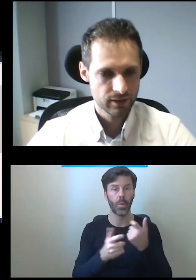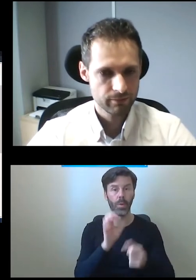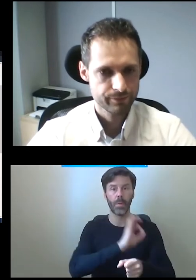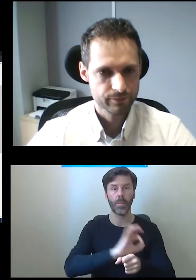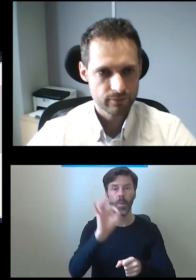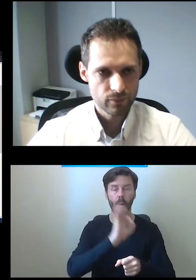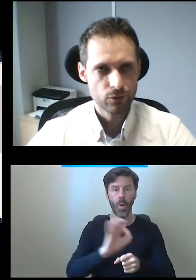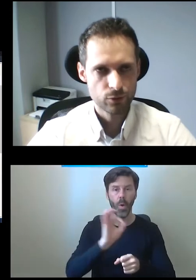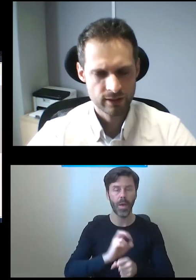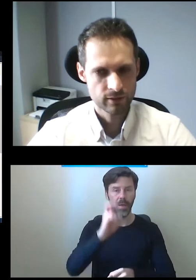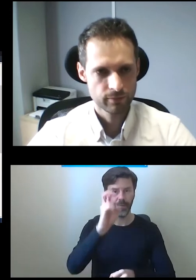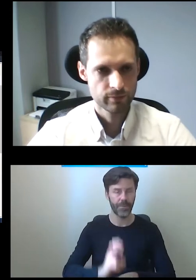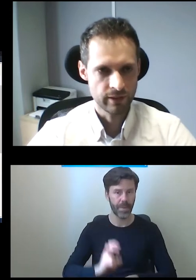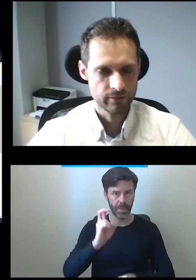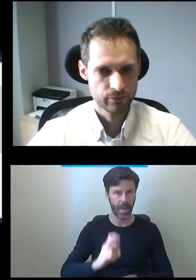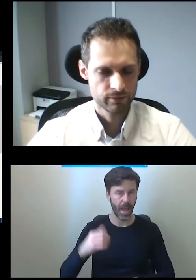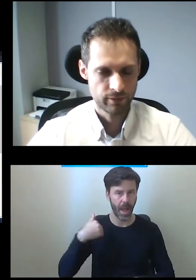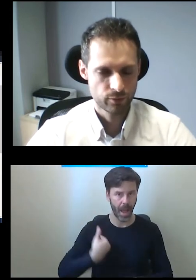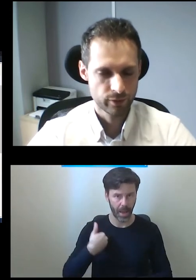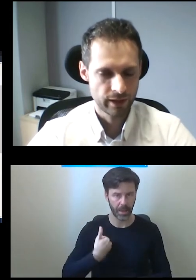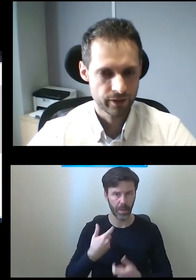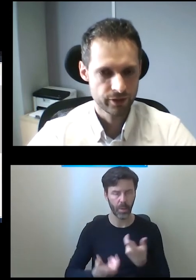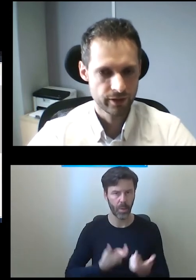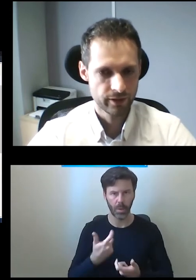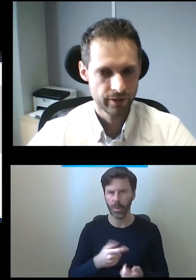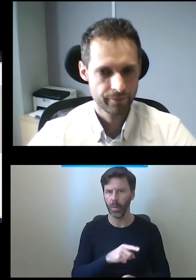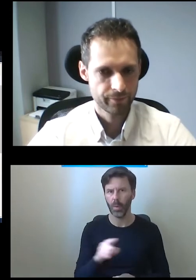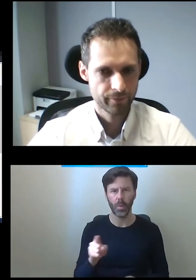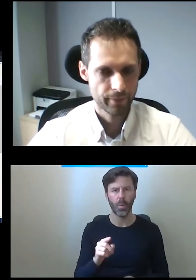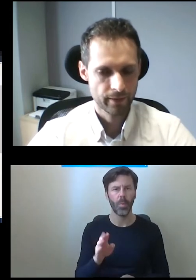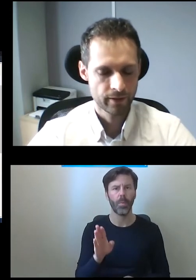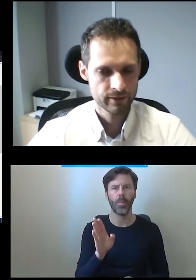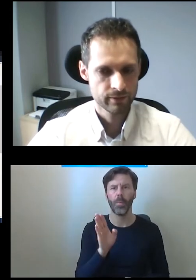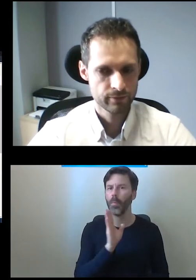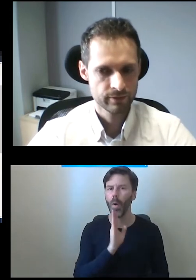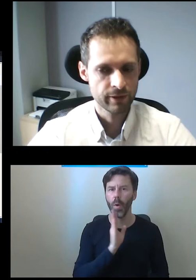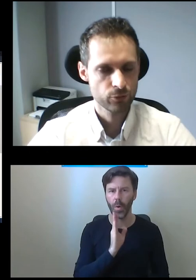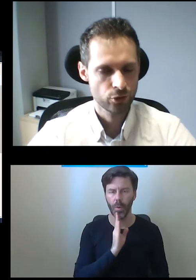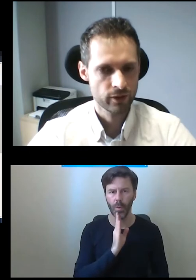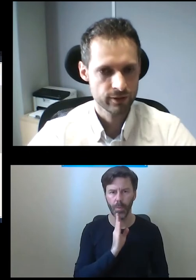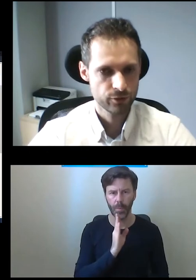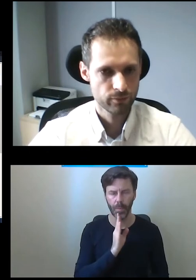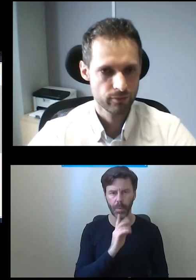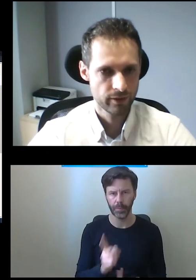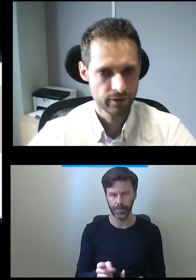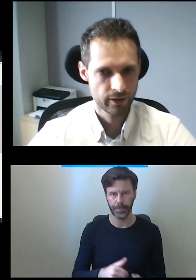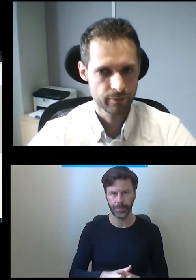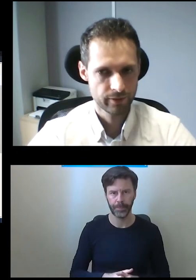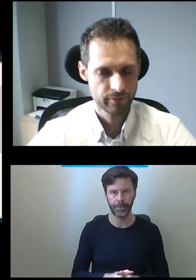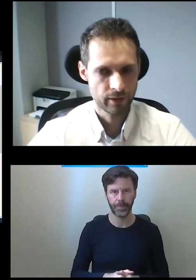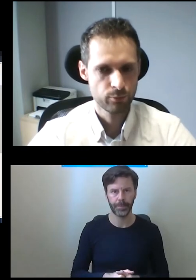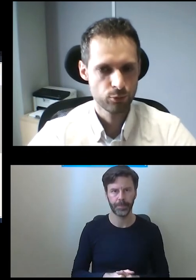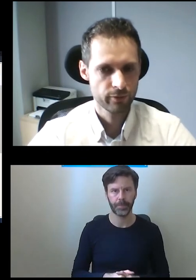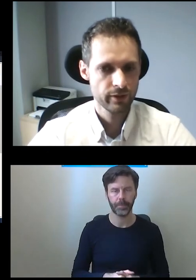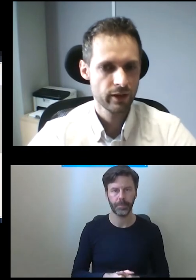brytyjskim, która jest jeden, która jest prawdopodobnie najbardziej, z najmniejszym tolerancją jakby,